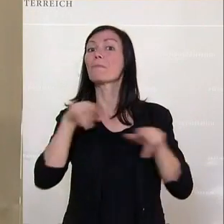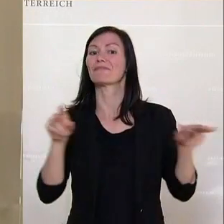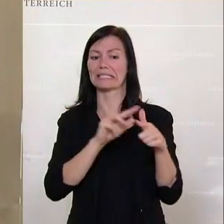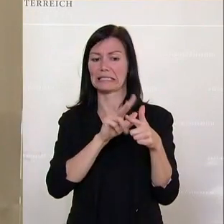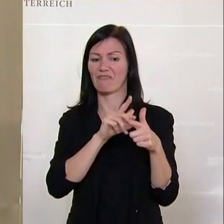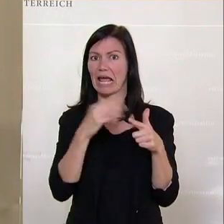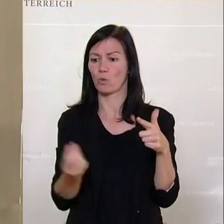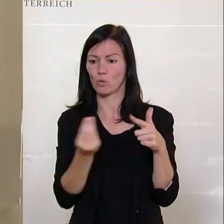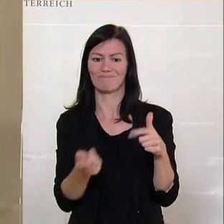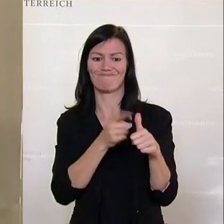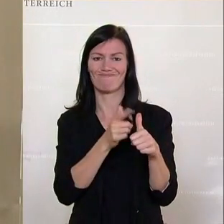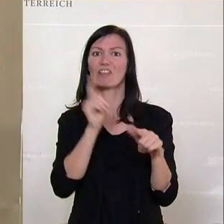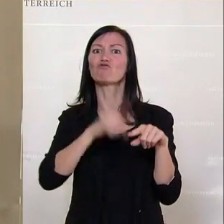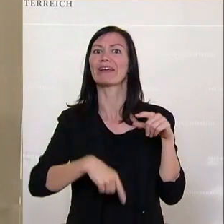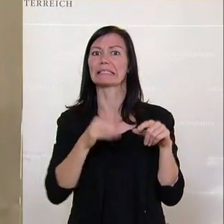ein schlechtes Gewissen.